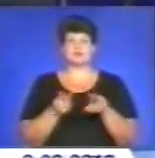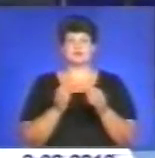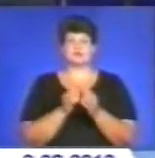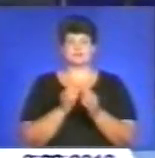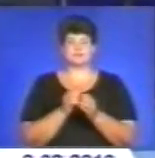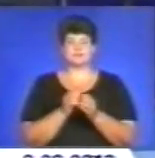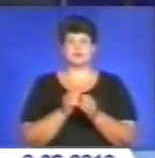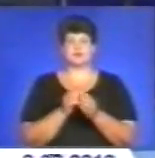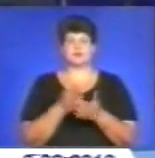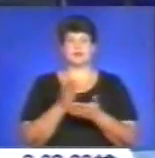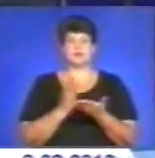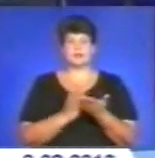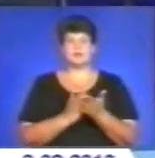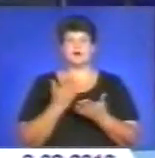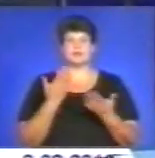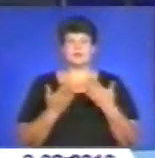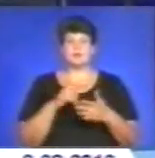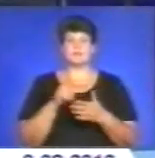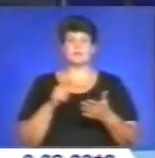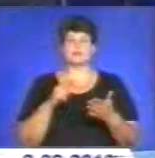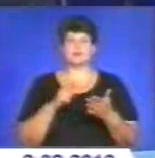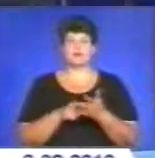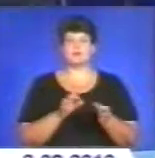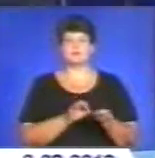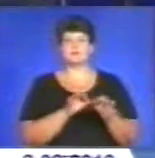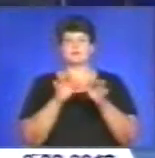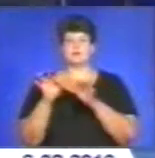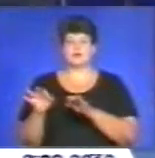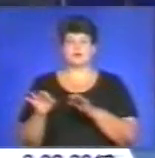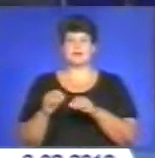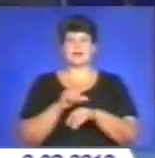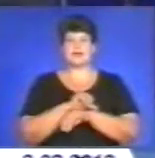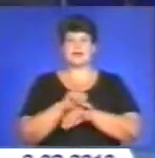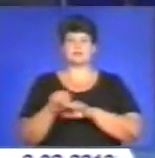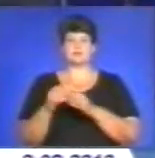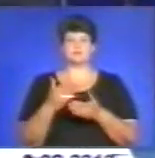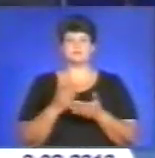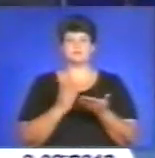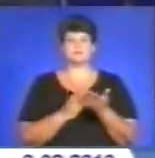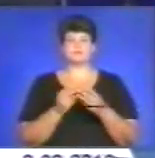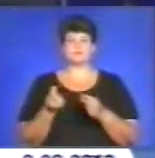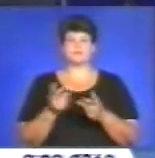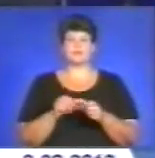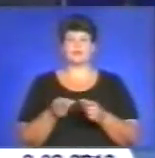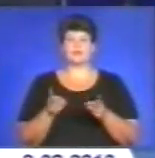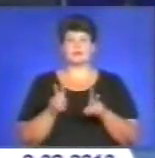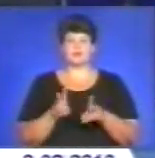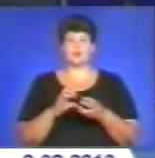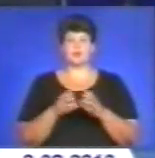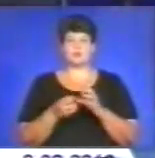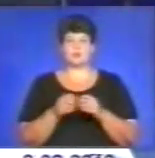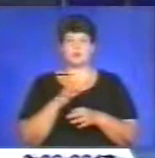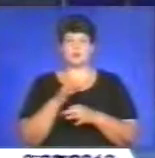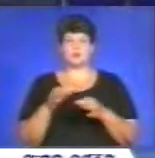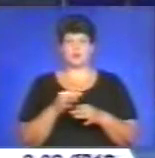Втім, нагальними залишаються питання транспортування та експорту. Про ці та інші актуальні проблеми, які обговорювали урядовці,